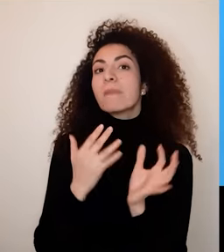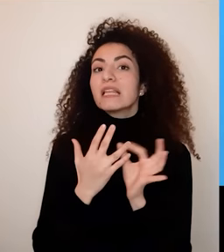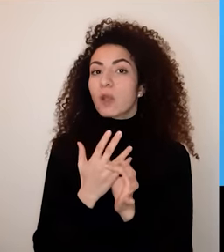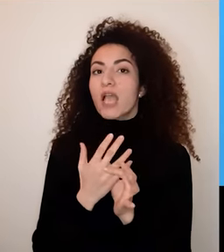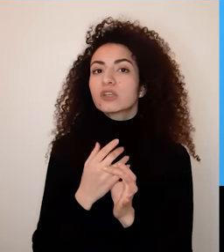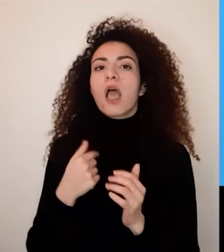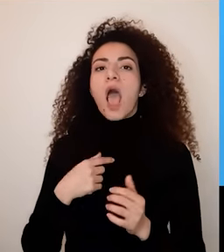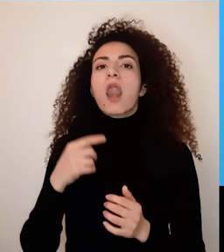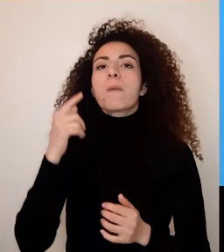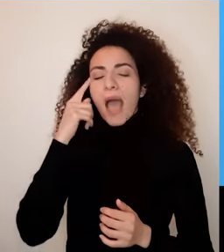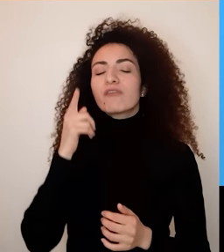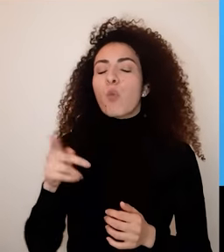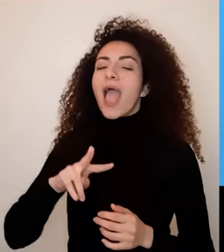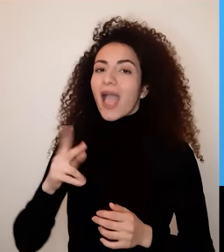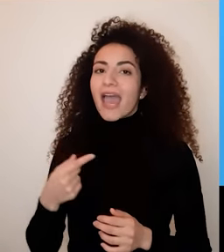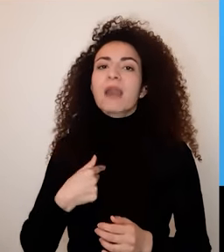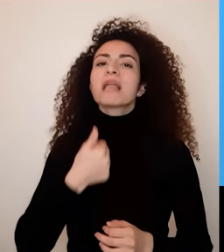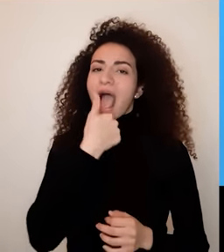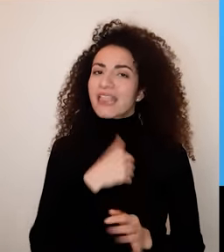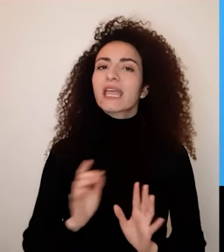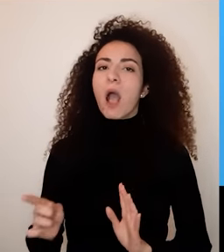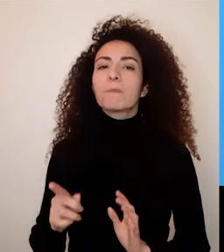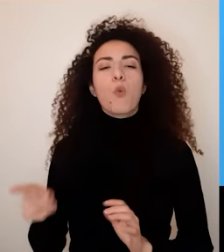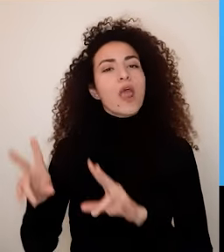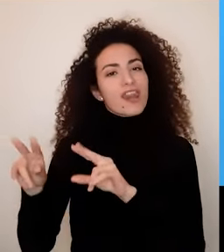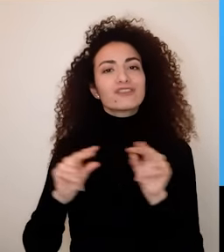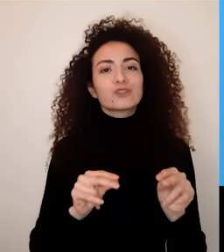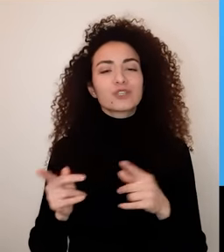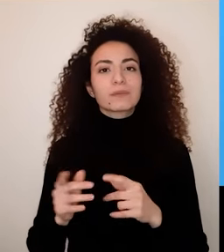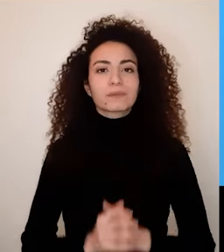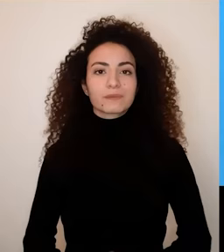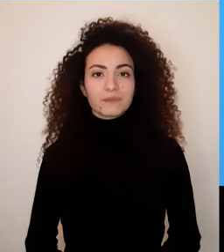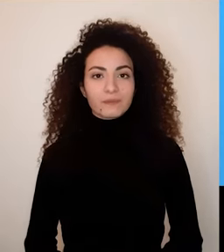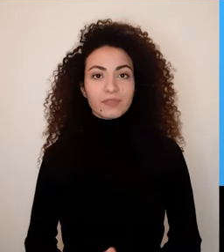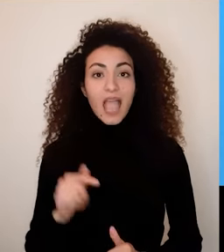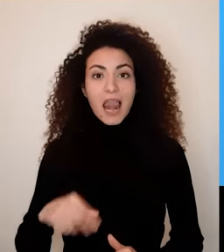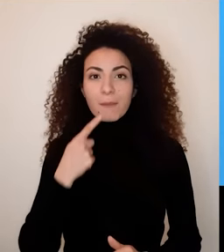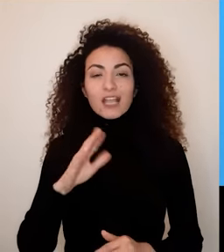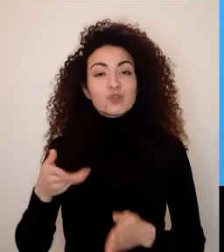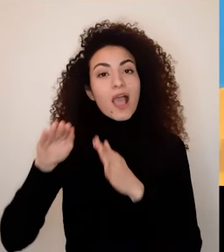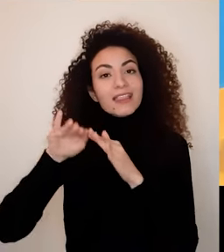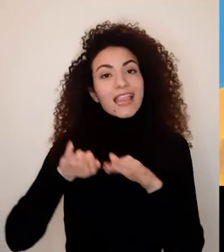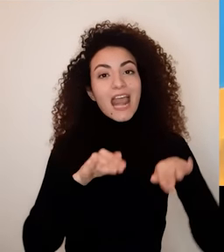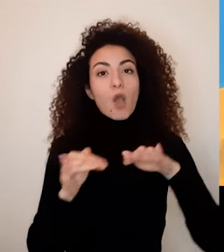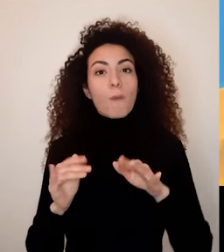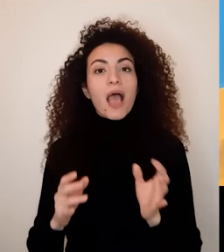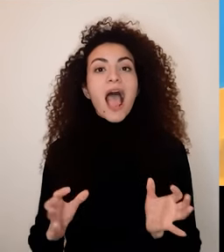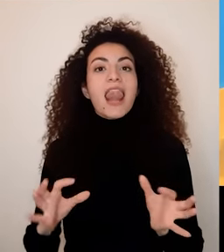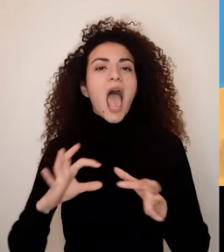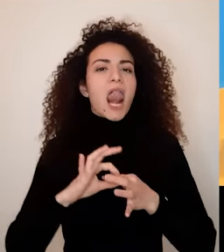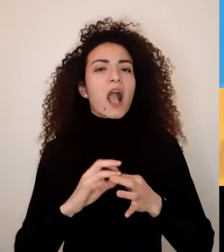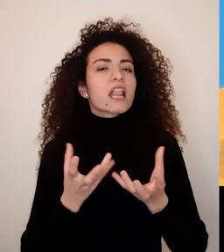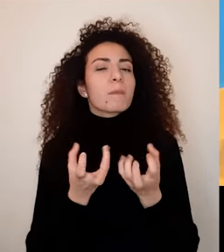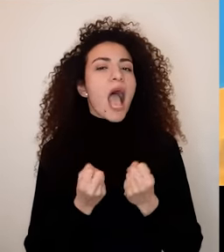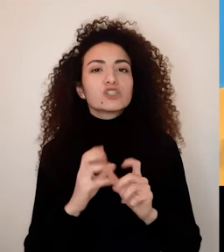وتأجيلها إلى ما بعد الزواج ممكن أن يكون مخاطرة كبيرة بتنعكس بأدت توترات وبتسمم العلاقة هلأ رح نحكي عن